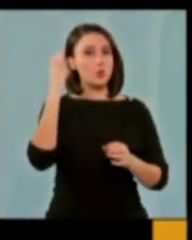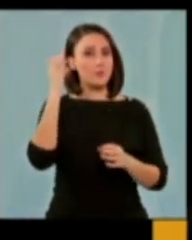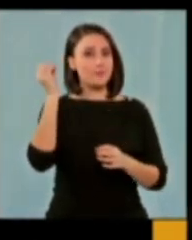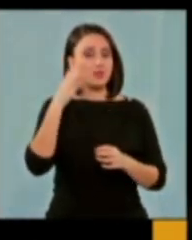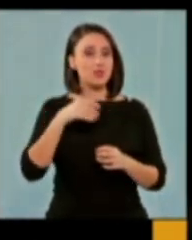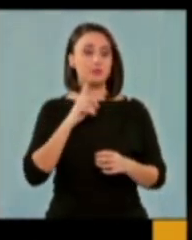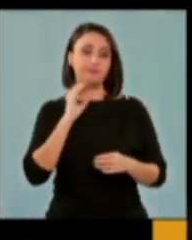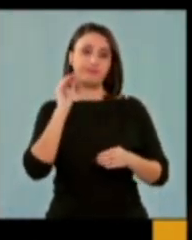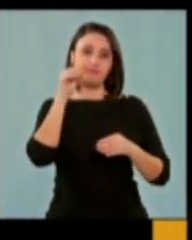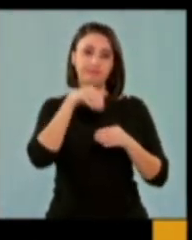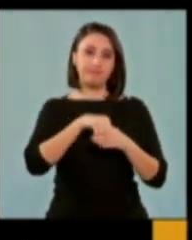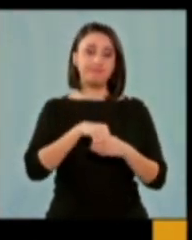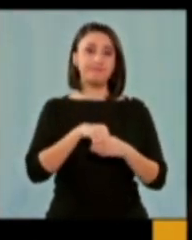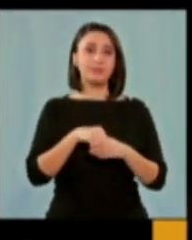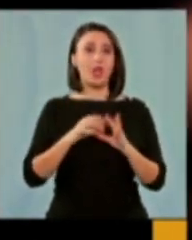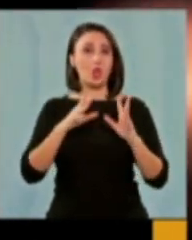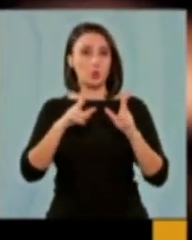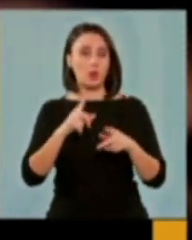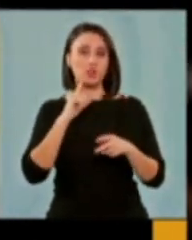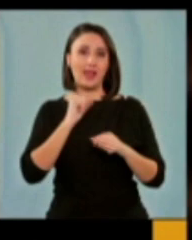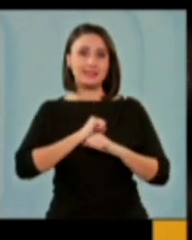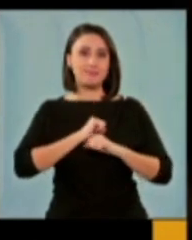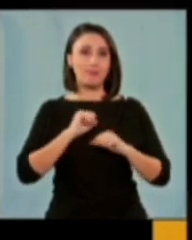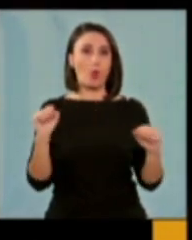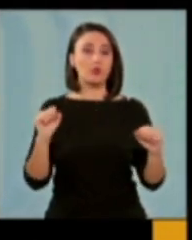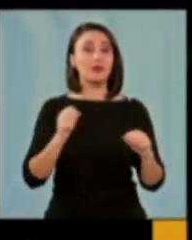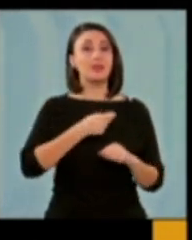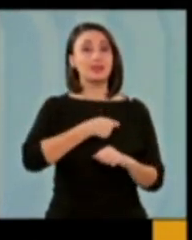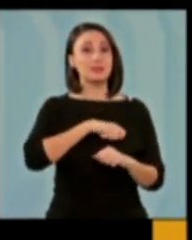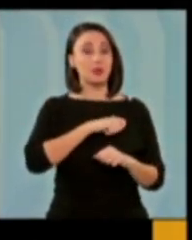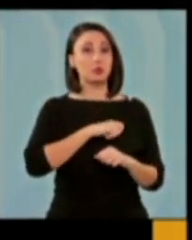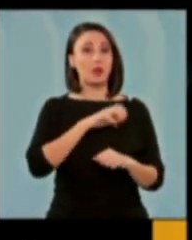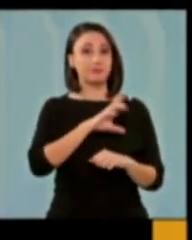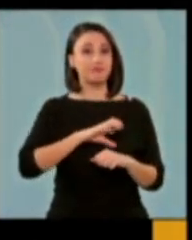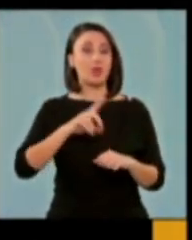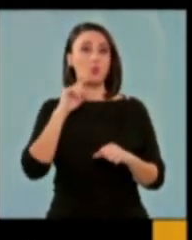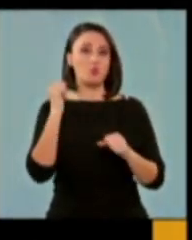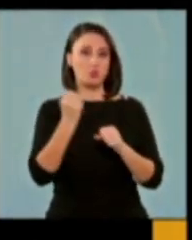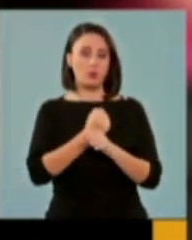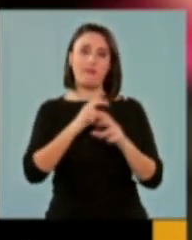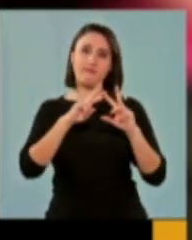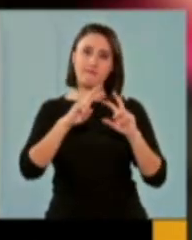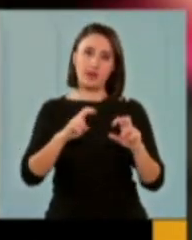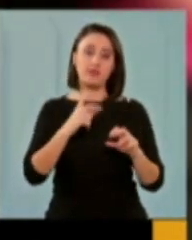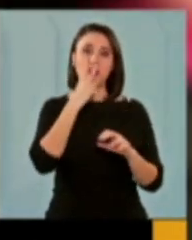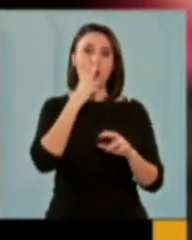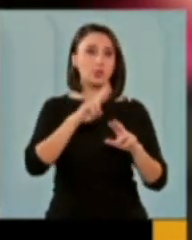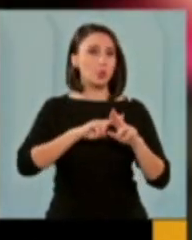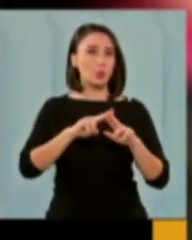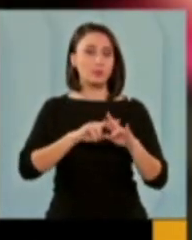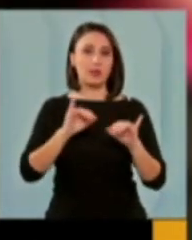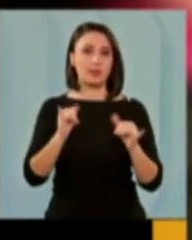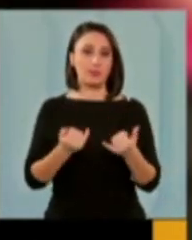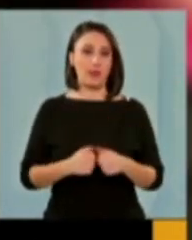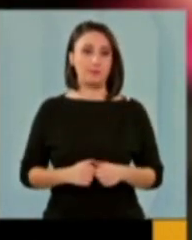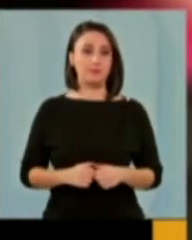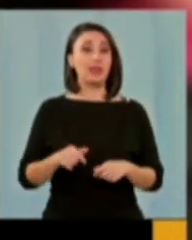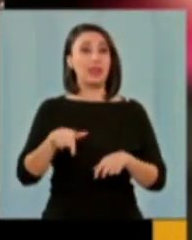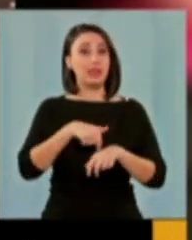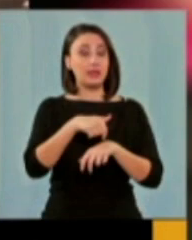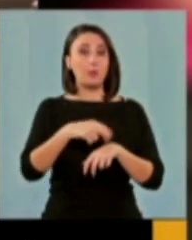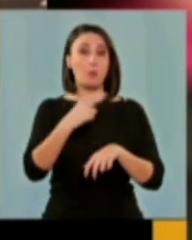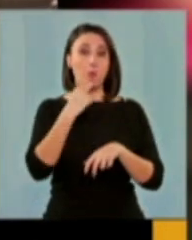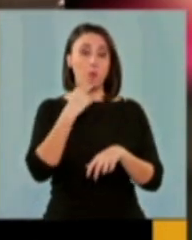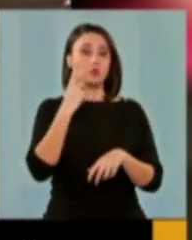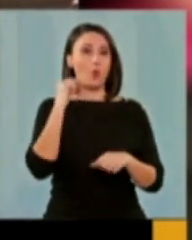se afla în interiorul utilajului ar fi explodat. Inspectoratul teritorial de muncă face și el verificări în acest caz. Între timp,